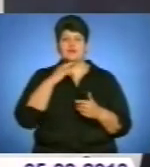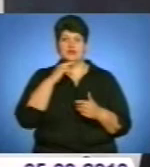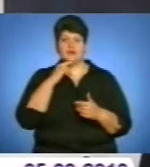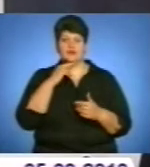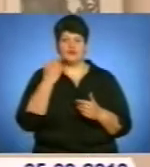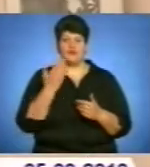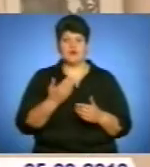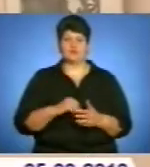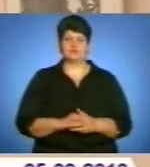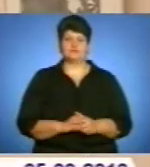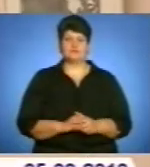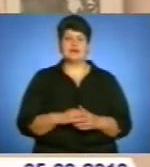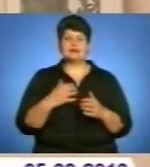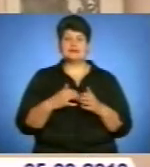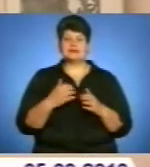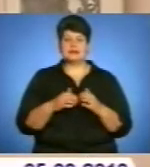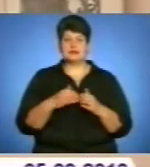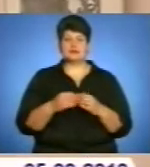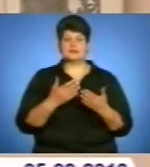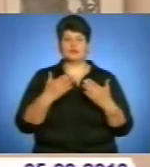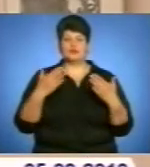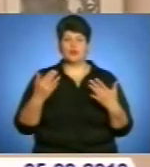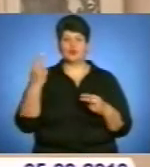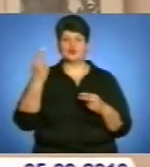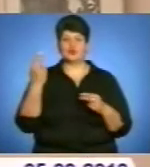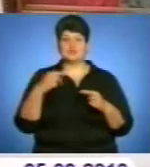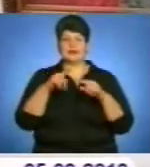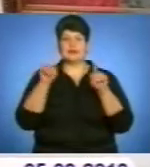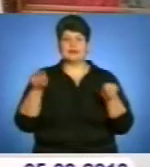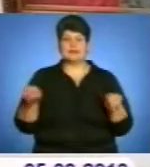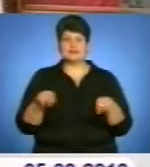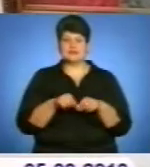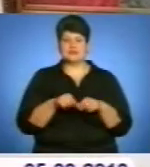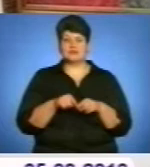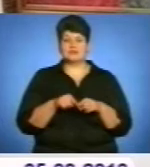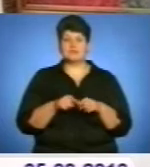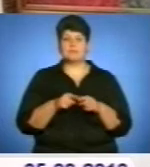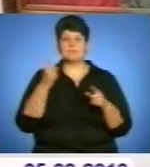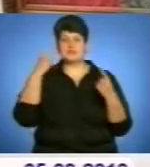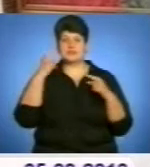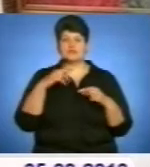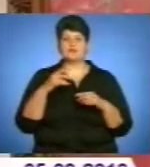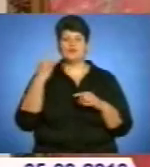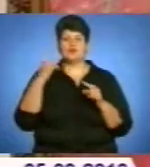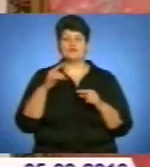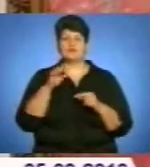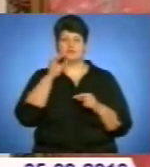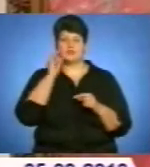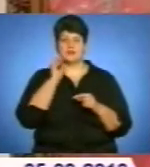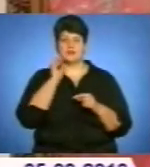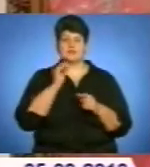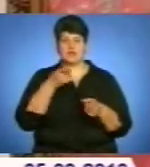безперечну увагу. Серед експонованого – художні листівки із репродукціями мистецьких творів Шевченка, з